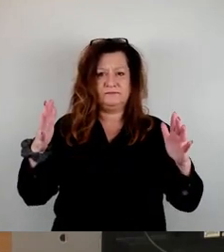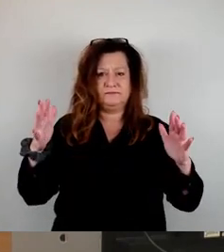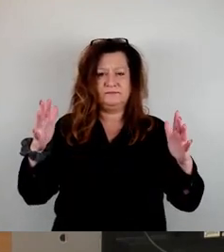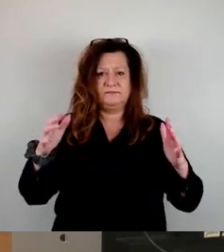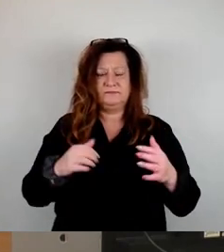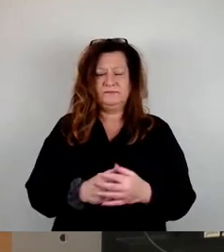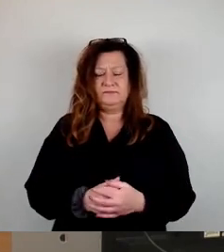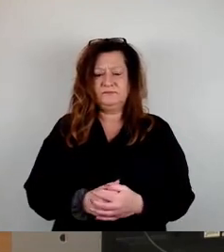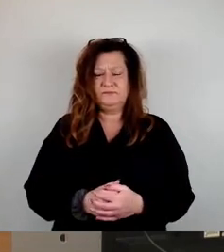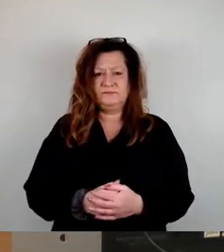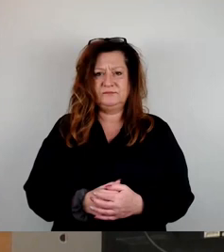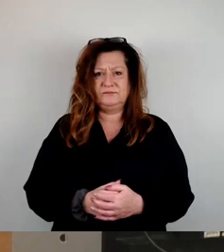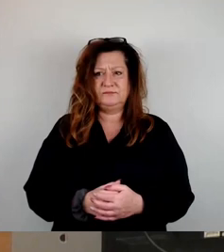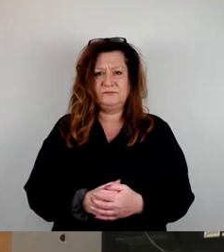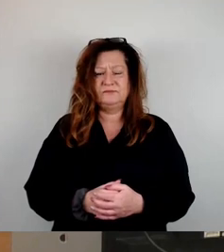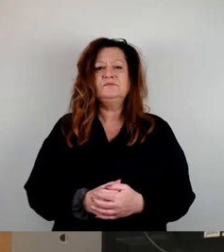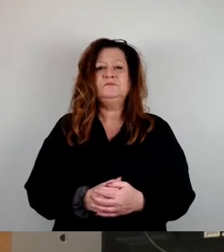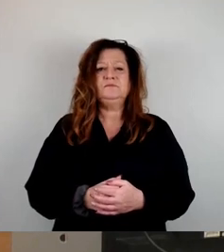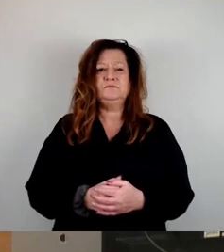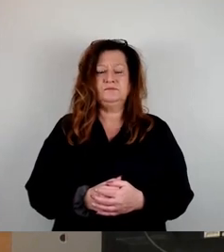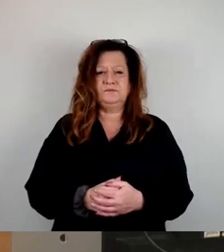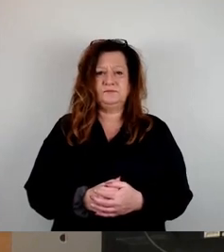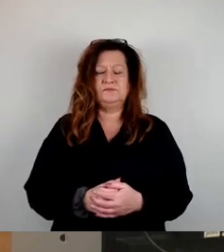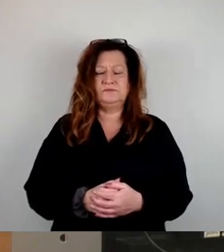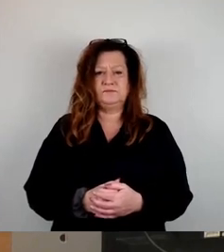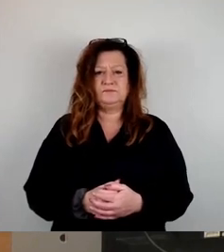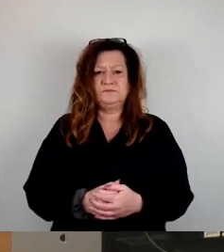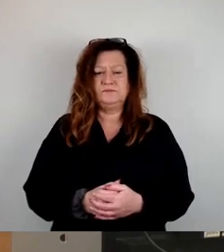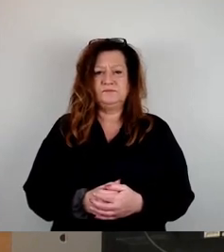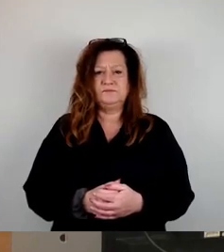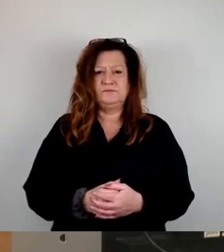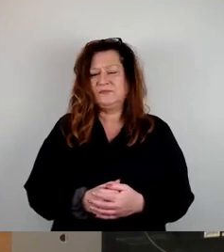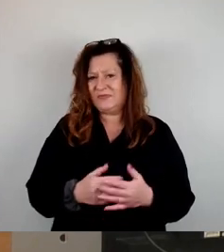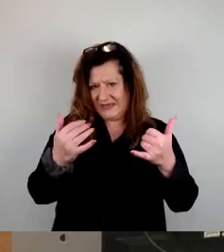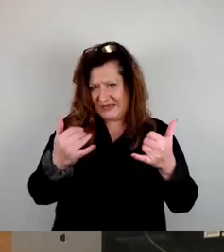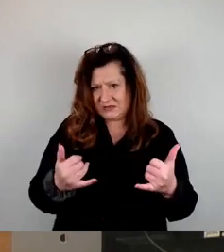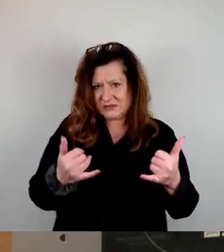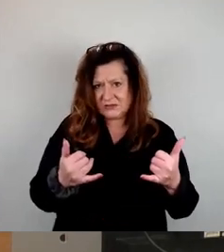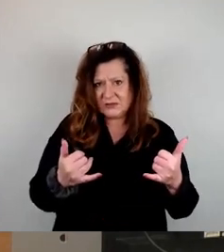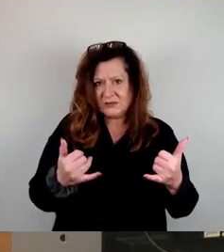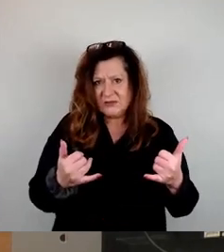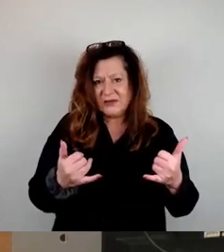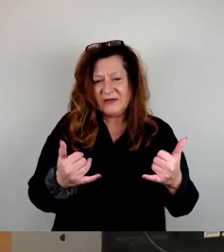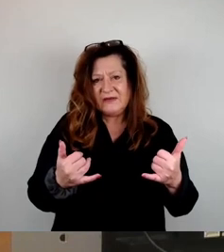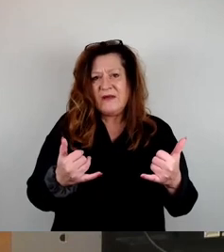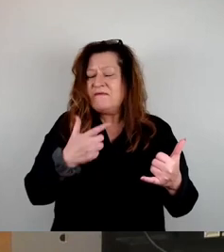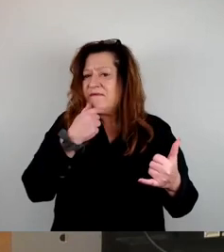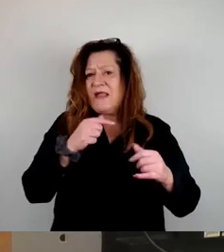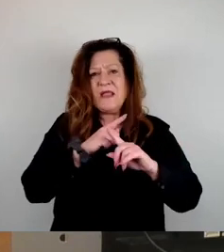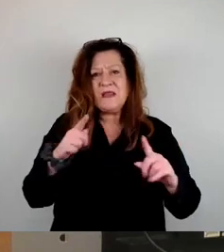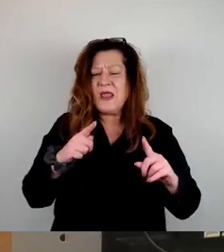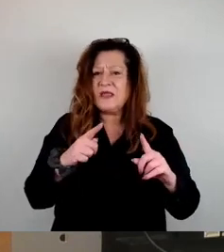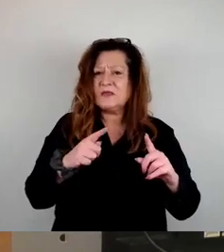Und drittens, ich werde auch jetzt nicht so der große Redner sein. Ich bin ein